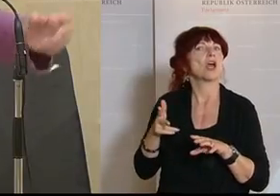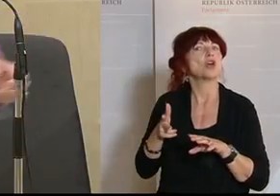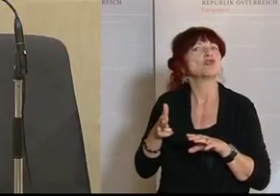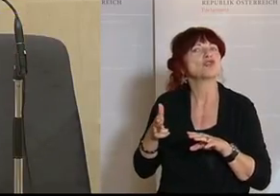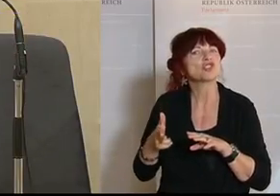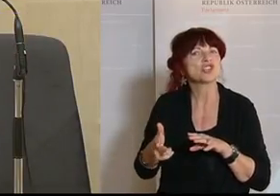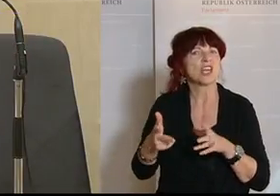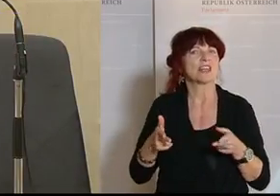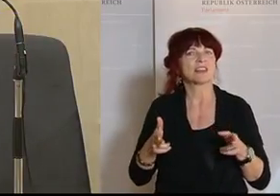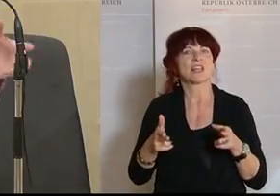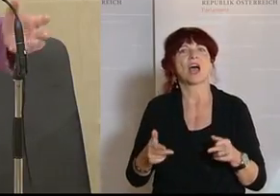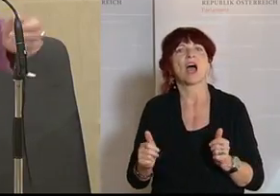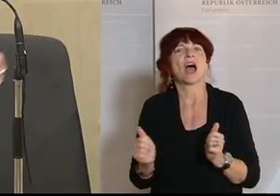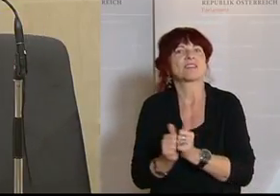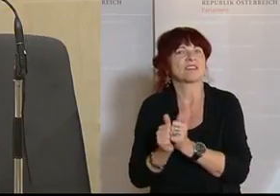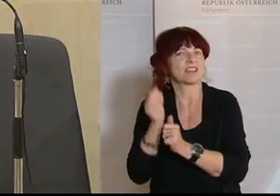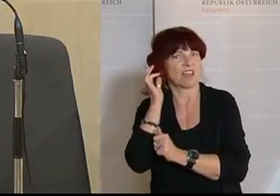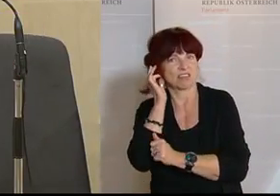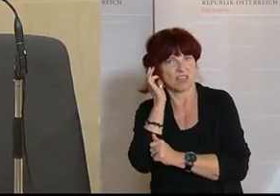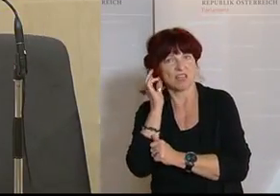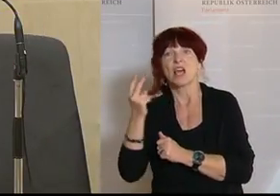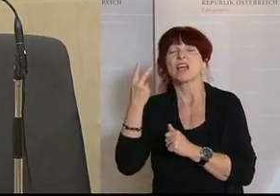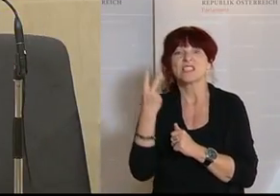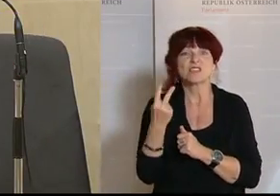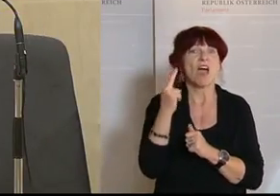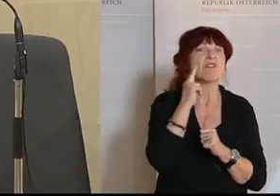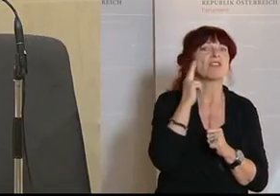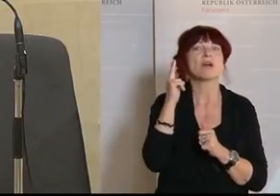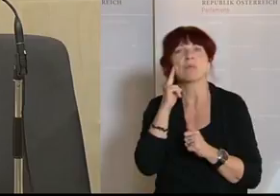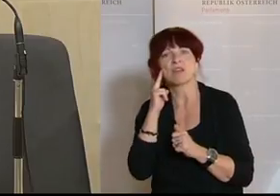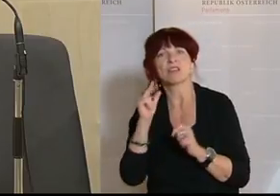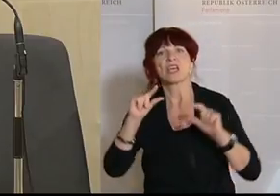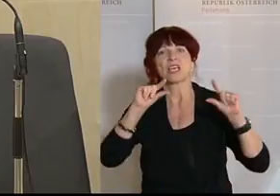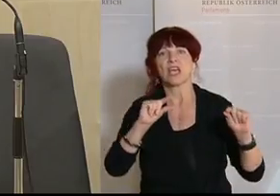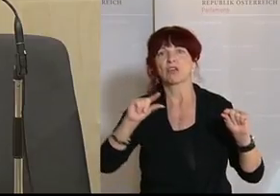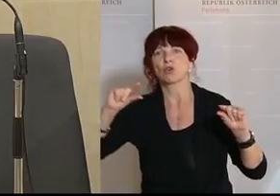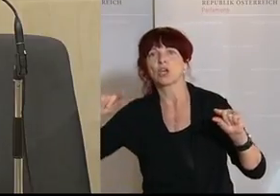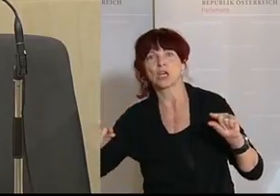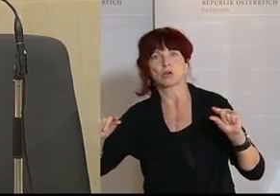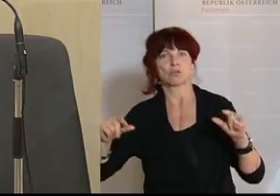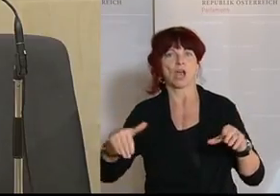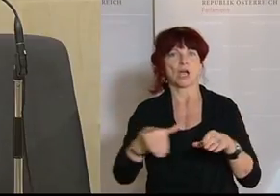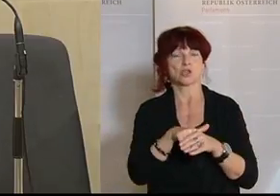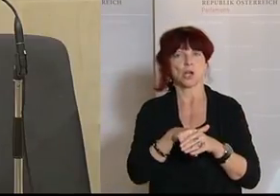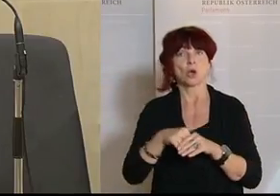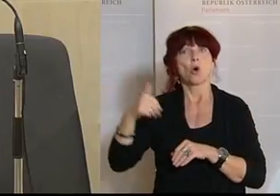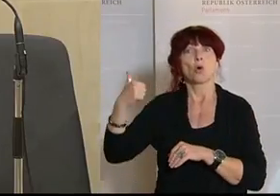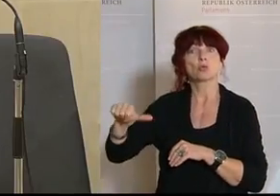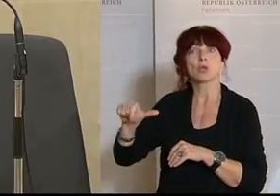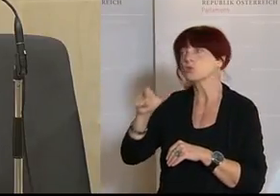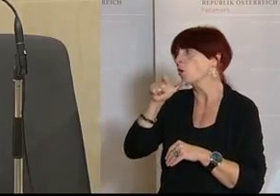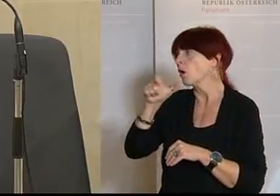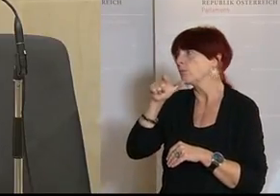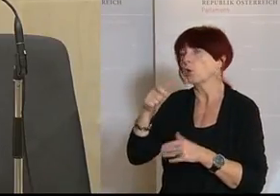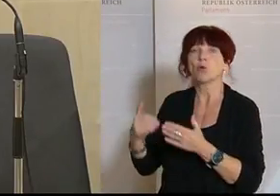Filmproduktionsfirmen gleichzeitig geringfügig angestellt ist und zudem an einer berufsbildenden höheren Schule